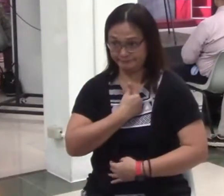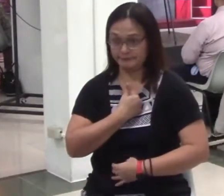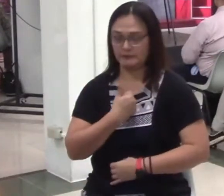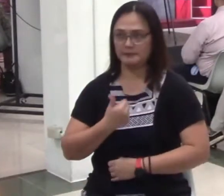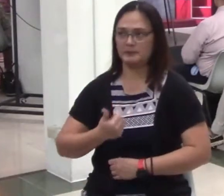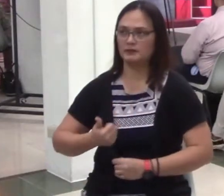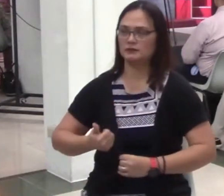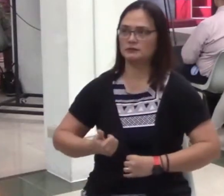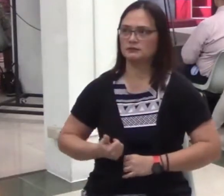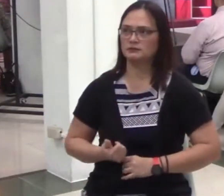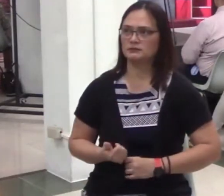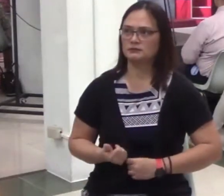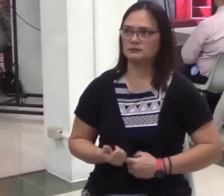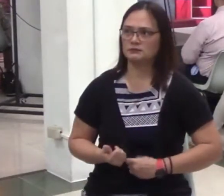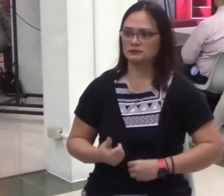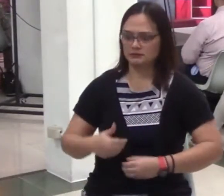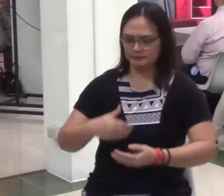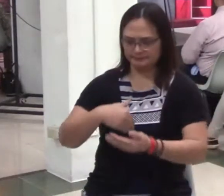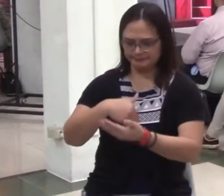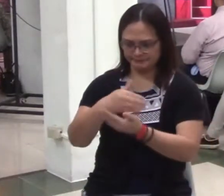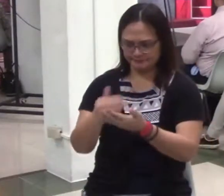Sometimes we need to be steered.